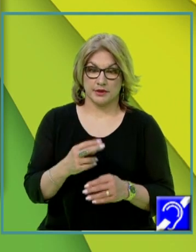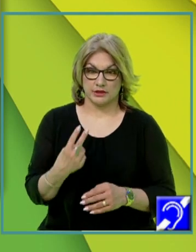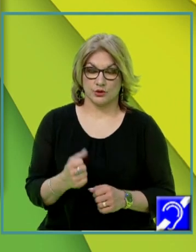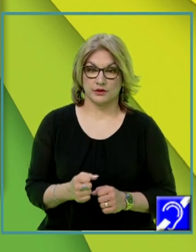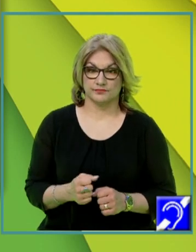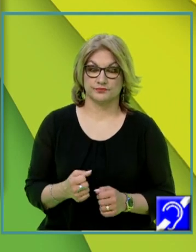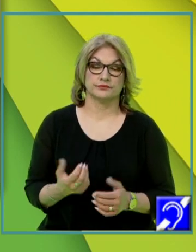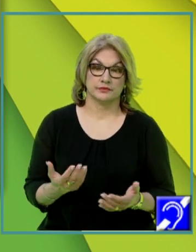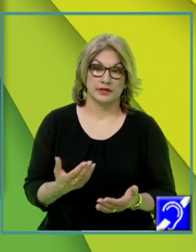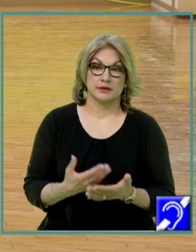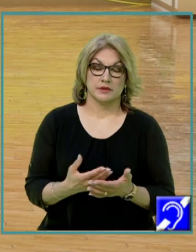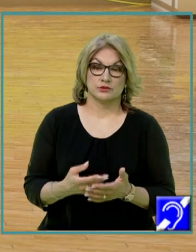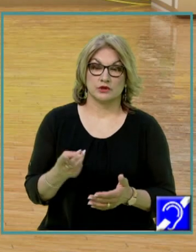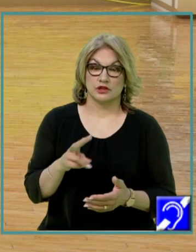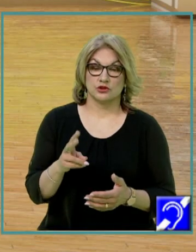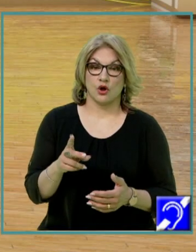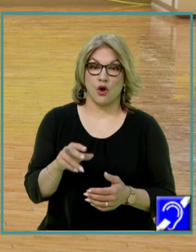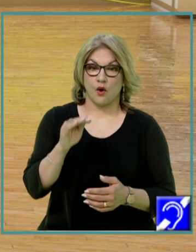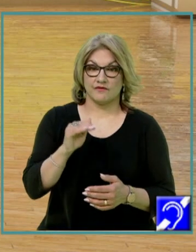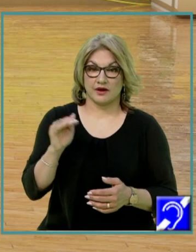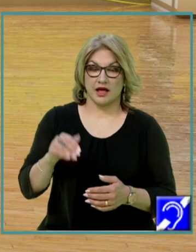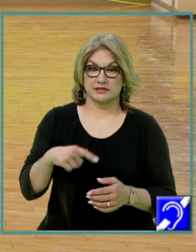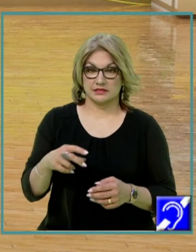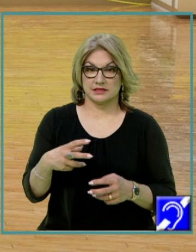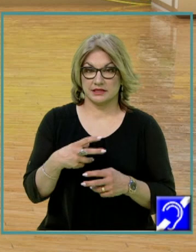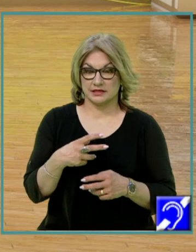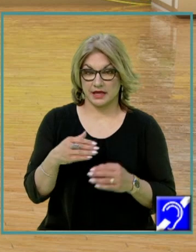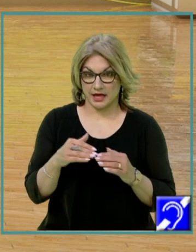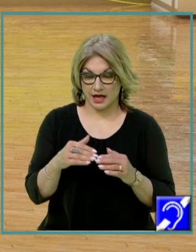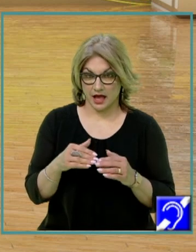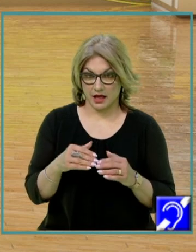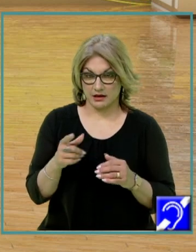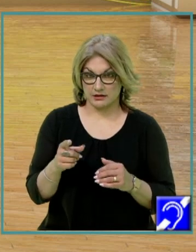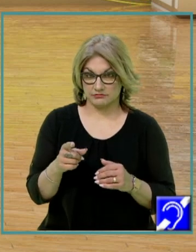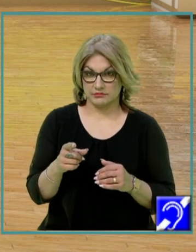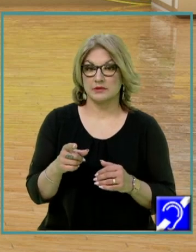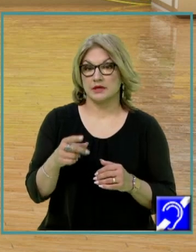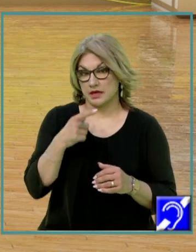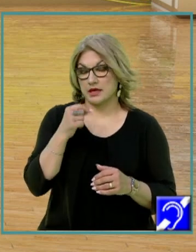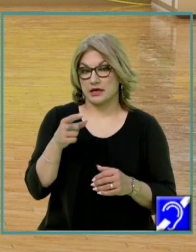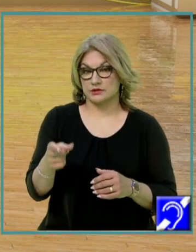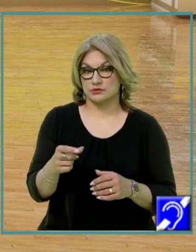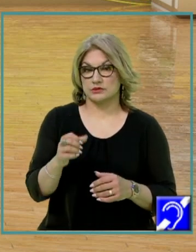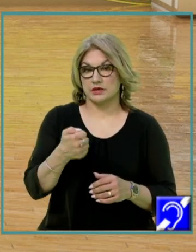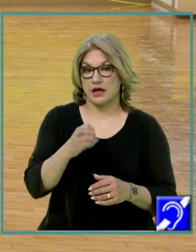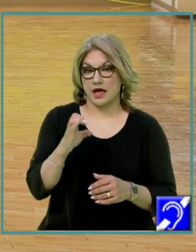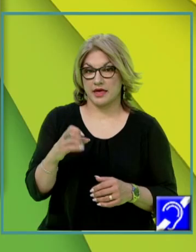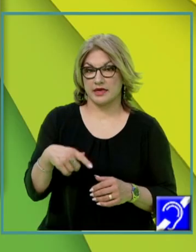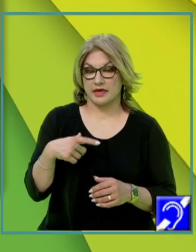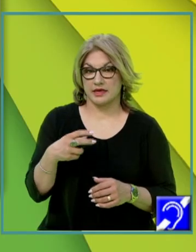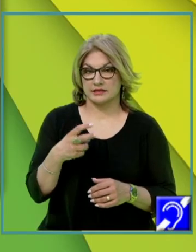Și pentru că două fracții sunt egale cu numitorii, egal numărătorii sunt egali, de aici rezultă că AE va fi egal cu